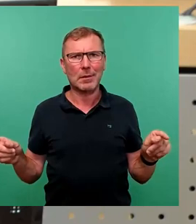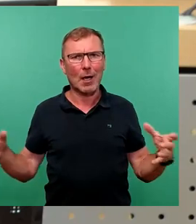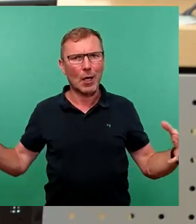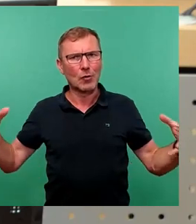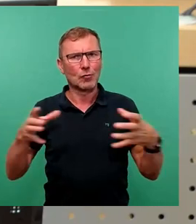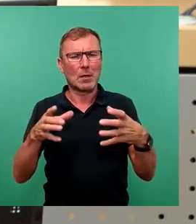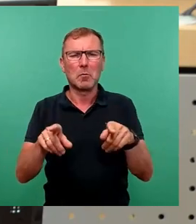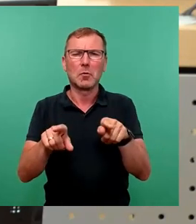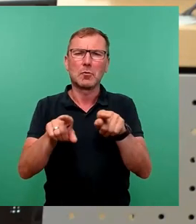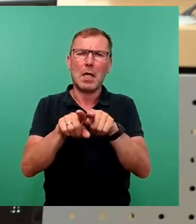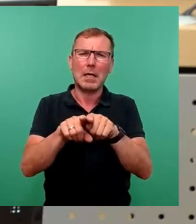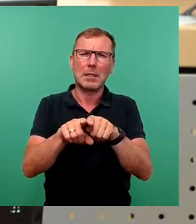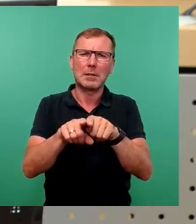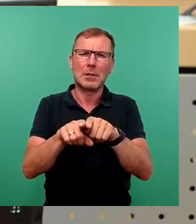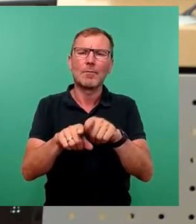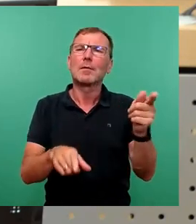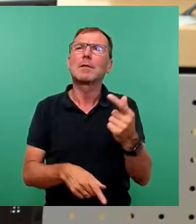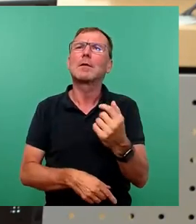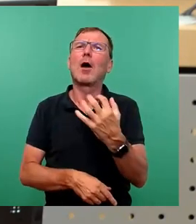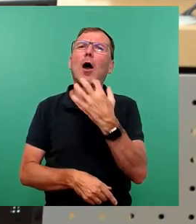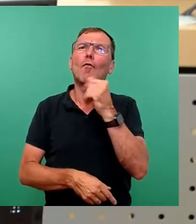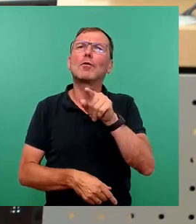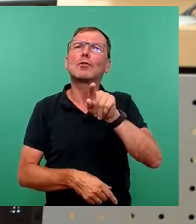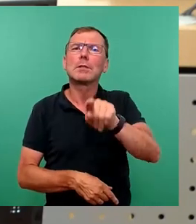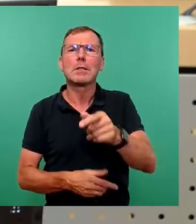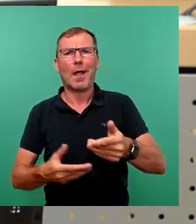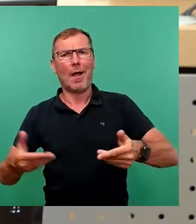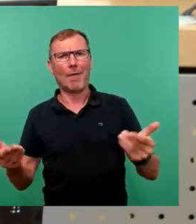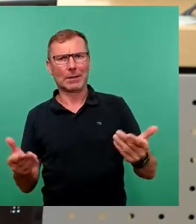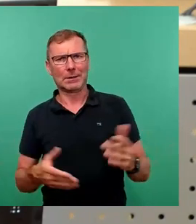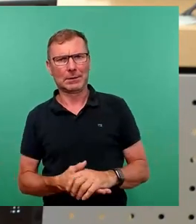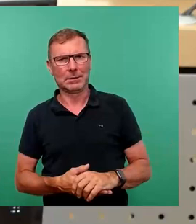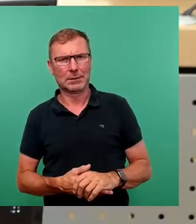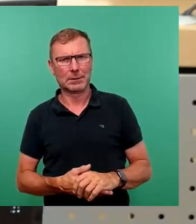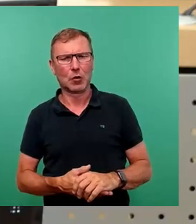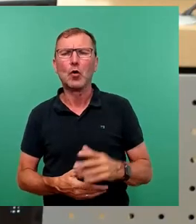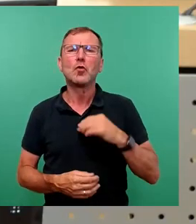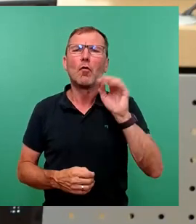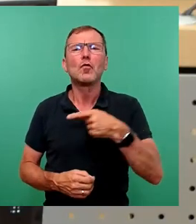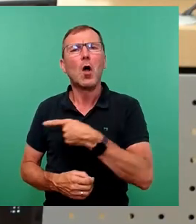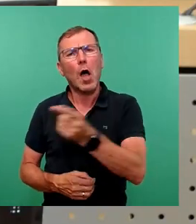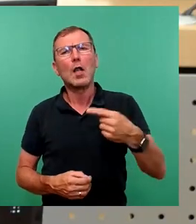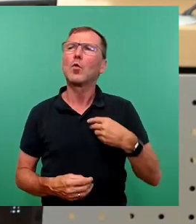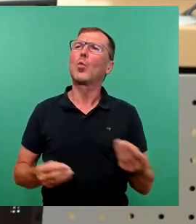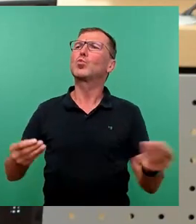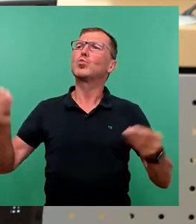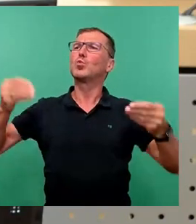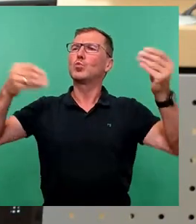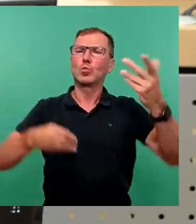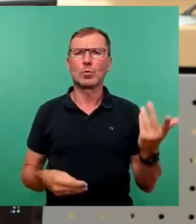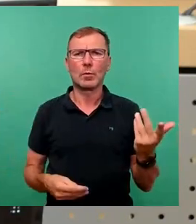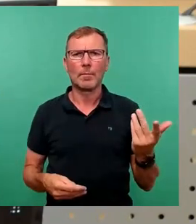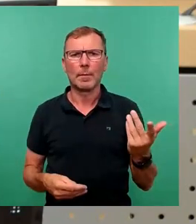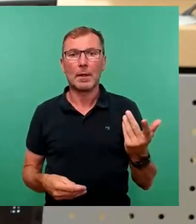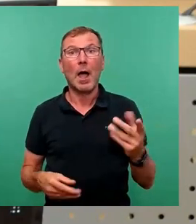etwas Ähnliches war wie ein Wünsch dir was Orchester, das versucht hat, für alle was rauszuholen. Das mag ja denn gut sein,